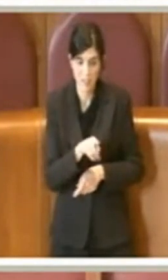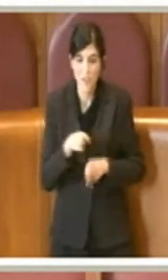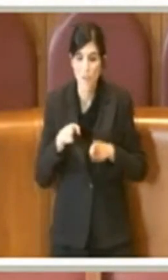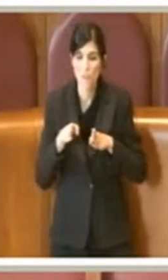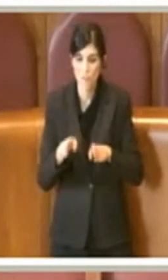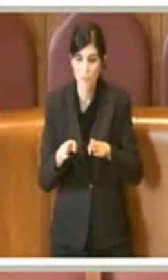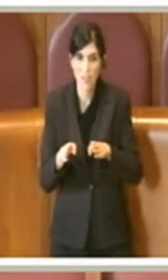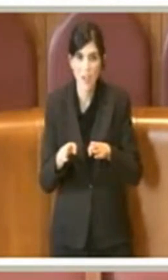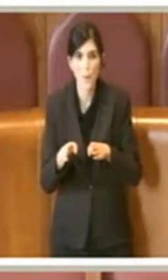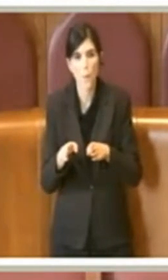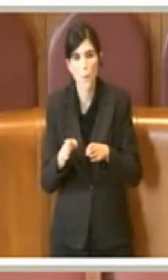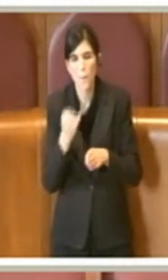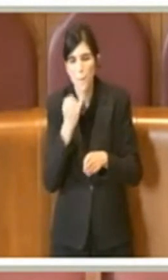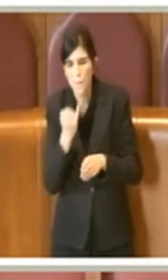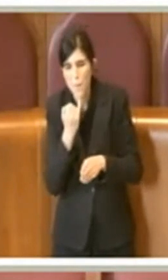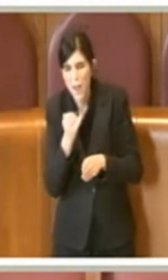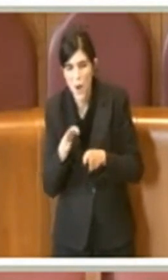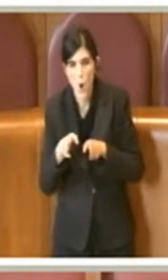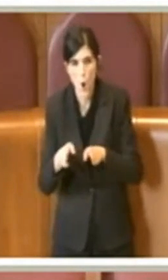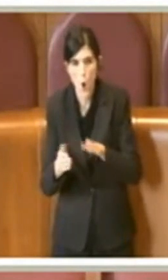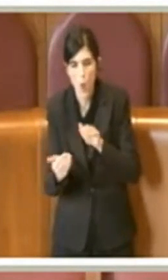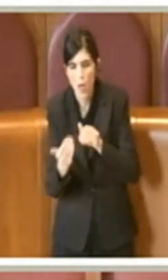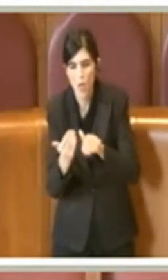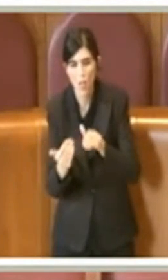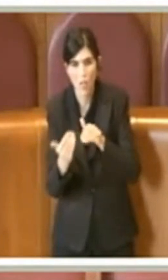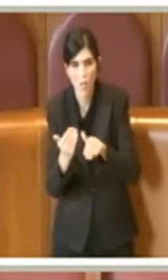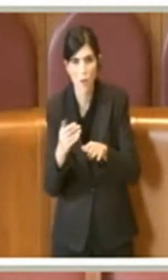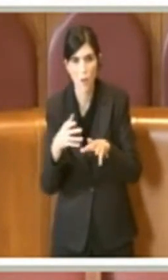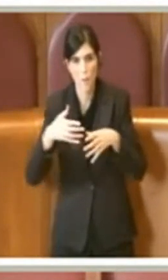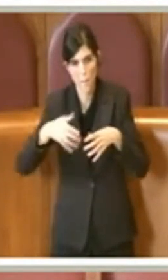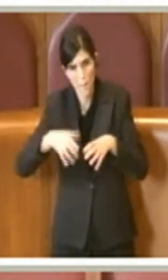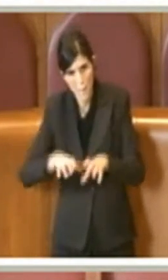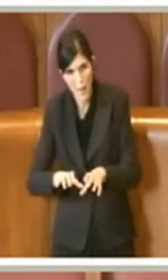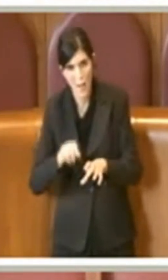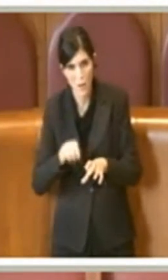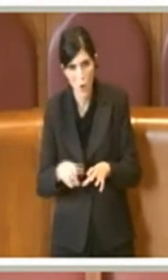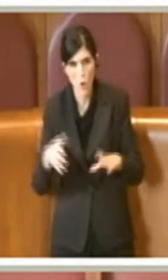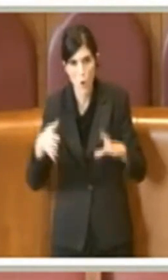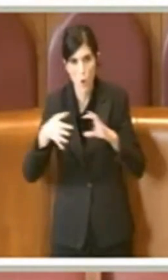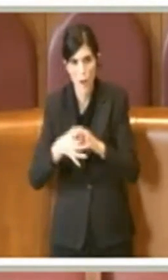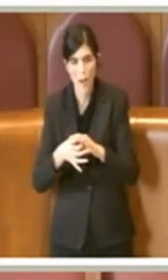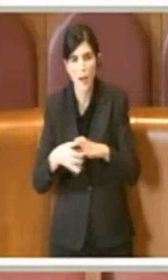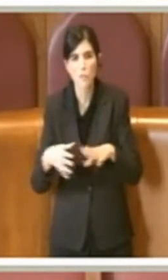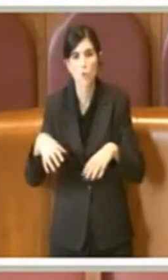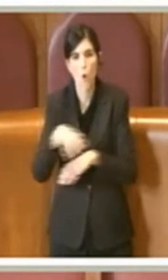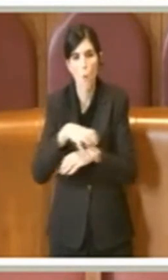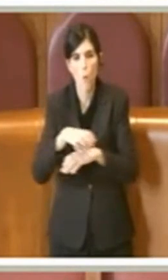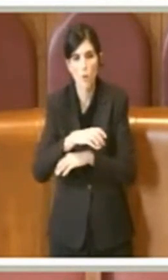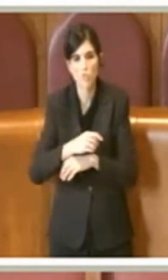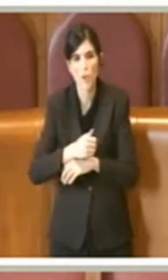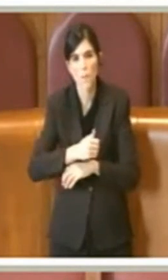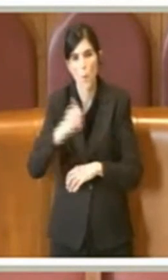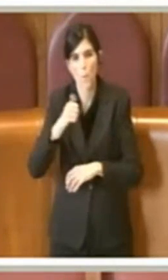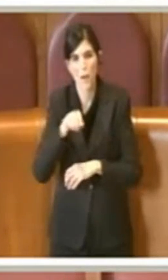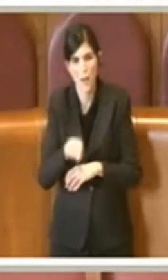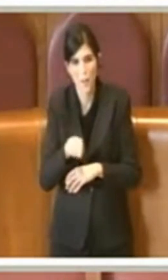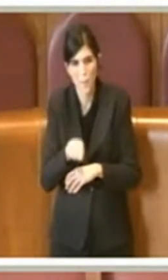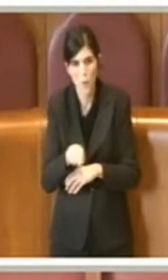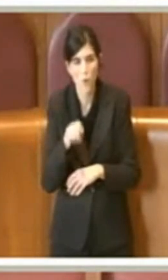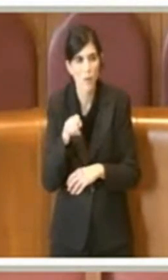minore e quindi di competenza del primo municipio, che ha le strade secondarie lardellate di